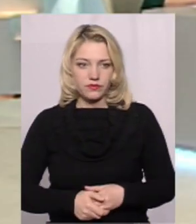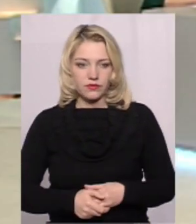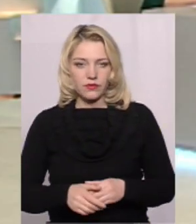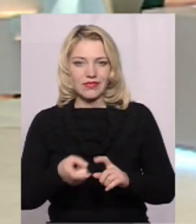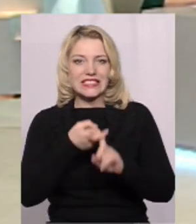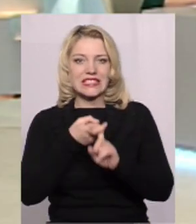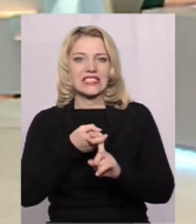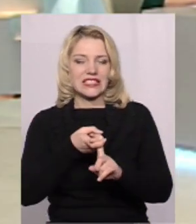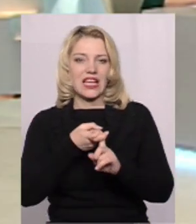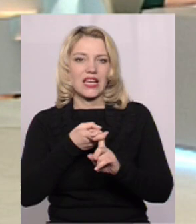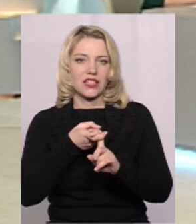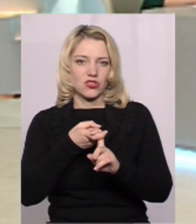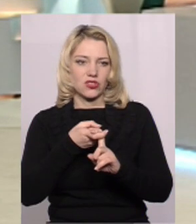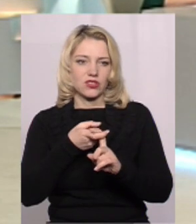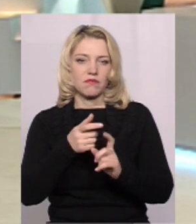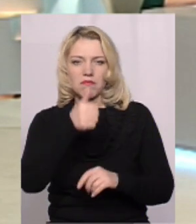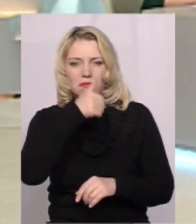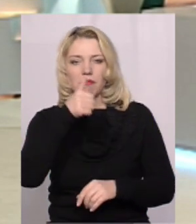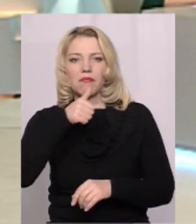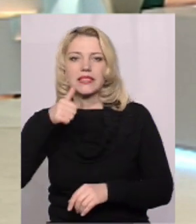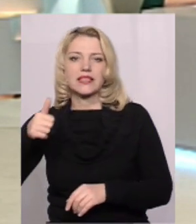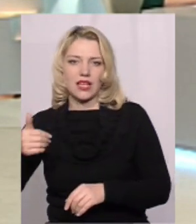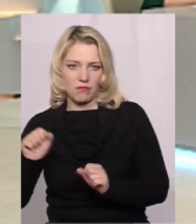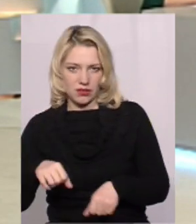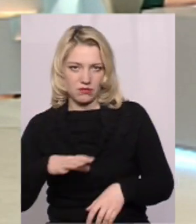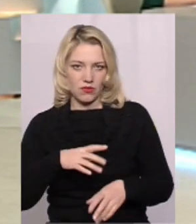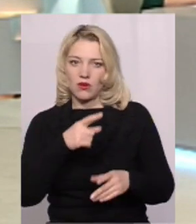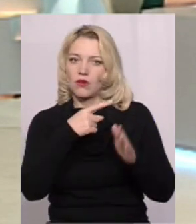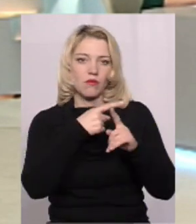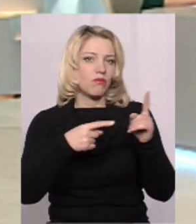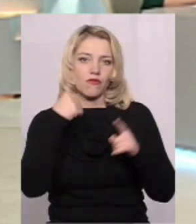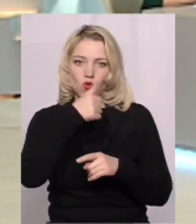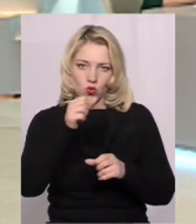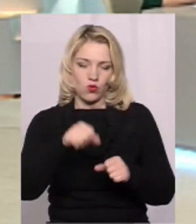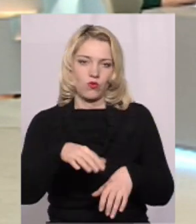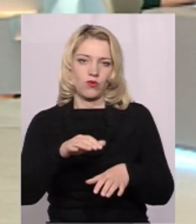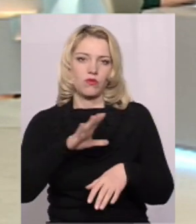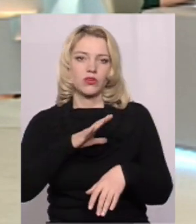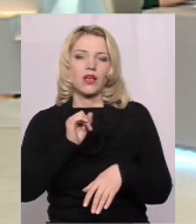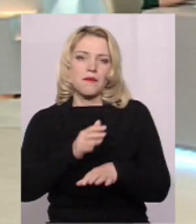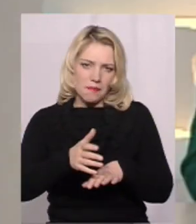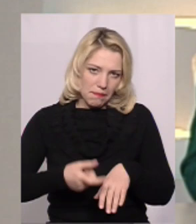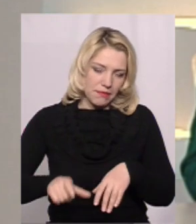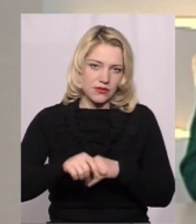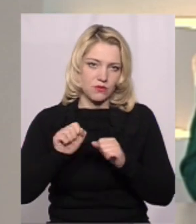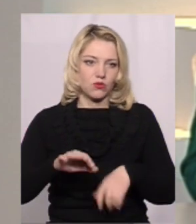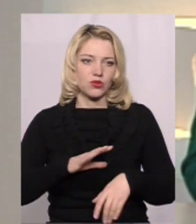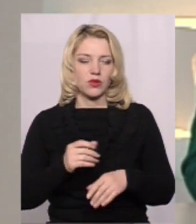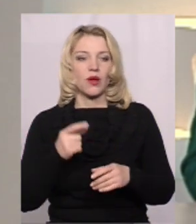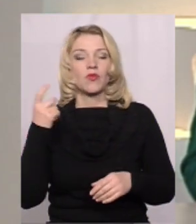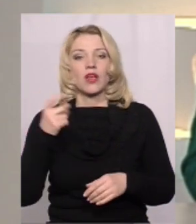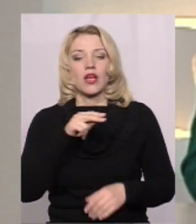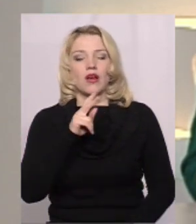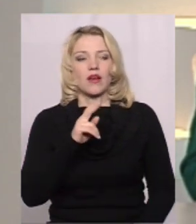зараження Тривалий період місяцями Півроку може бути більше У господарстві в Почапинцях